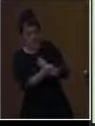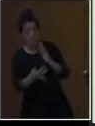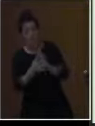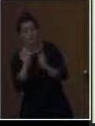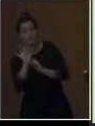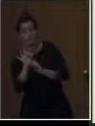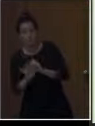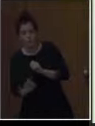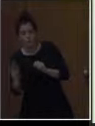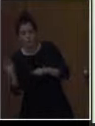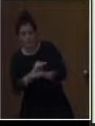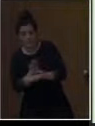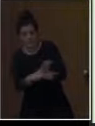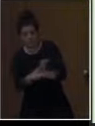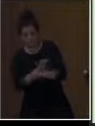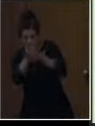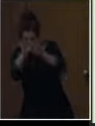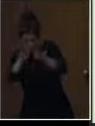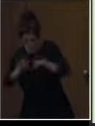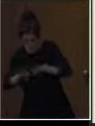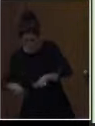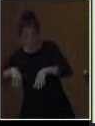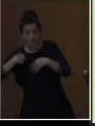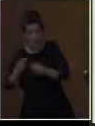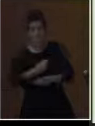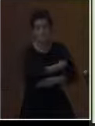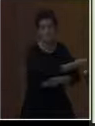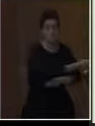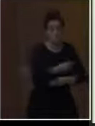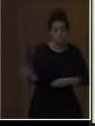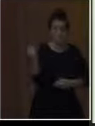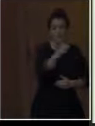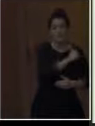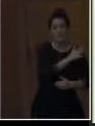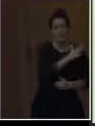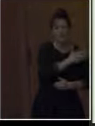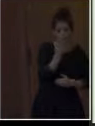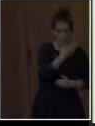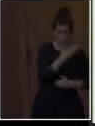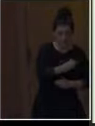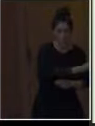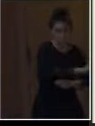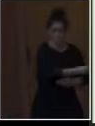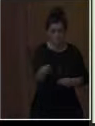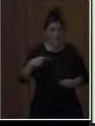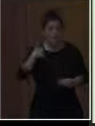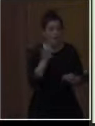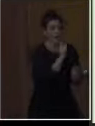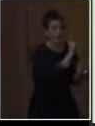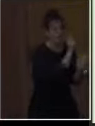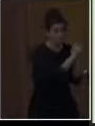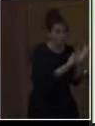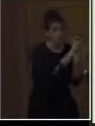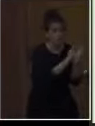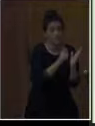ηλεκτρονικά οι συμμαθητές τους της Τετάρτης, της Πέμπτης και της Έκτης Δημοτικού. Αφού συγκέντρωσαν τις απαντήσεις, άρχισε η